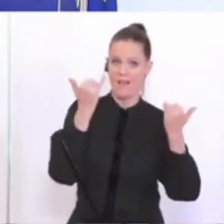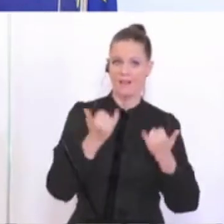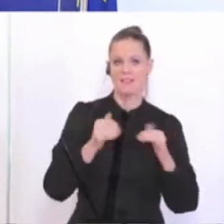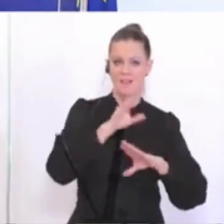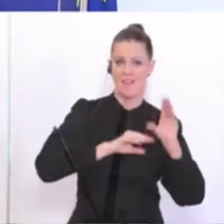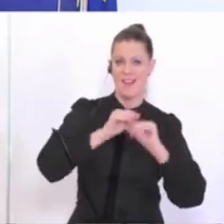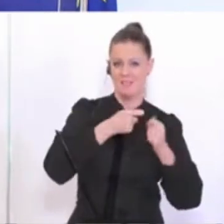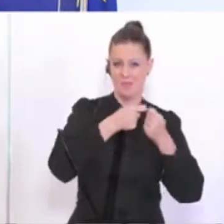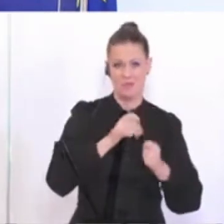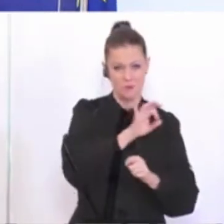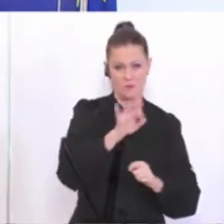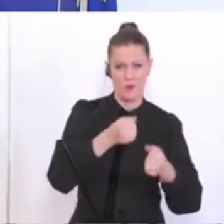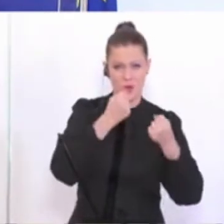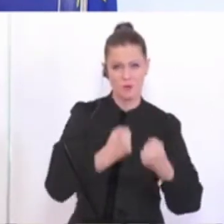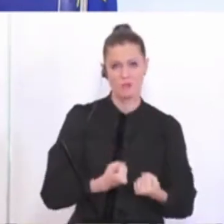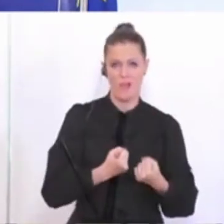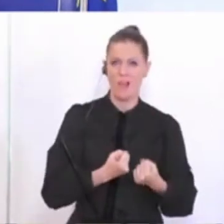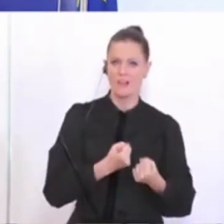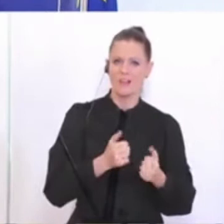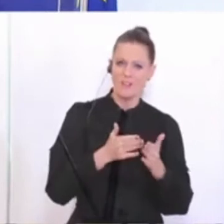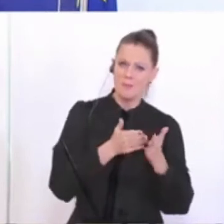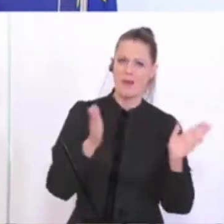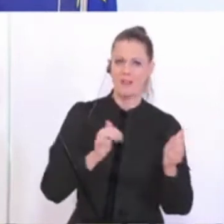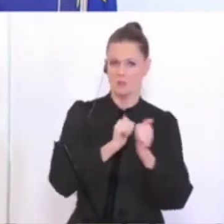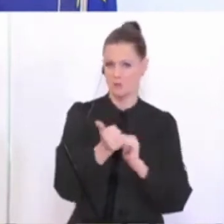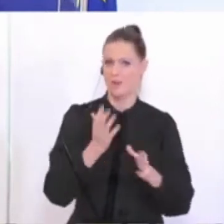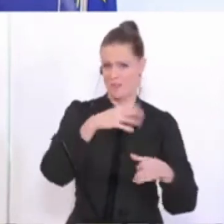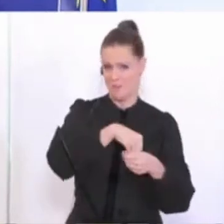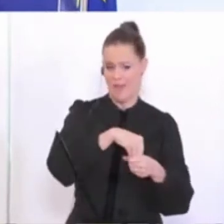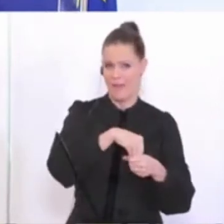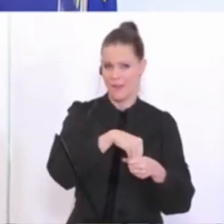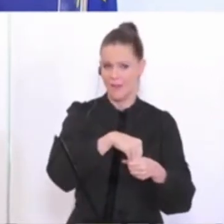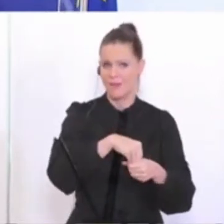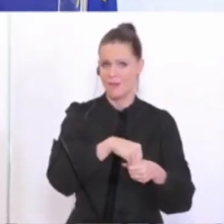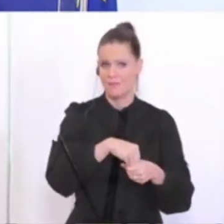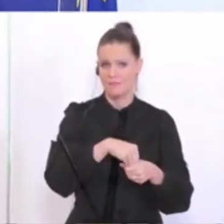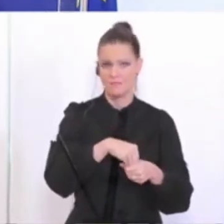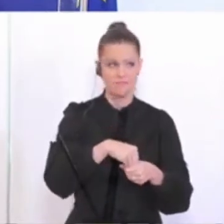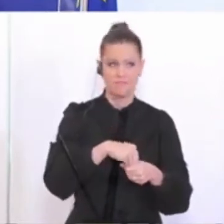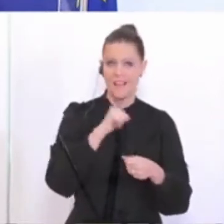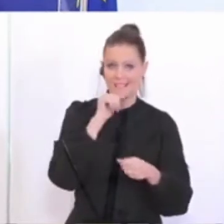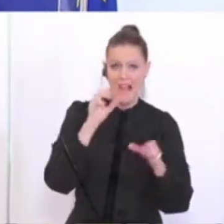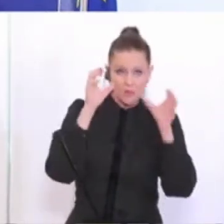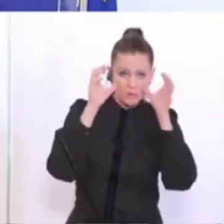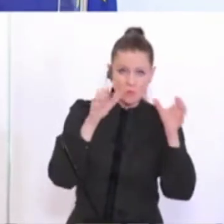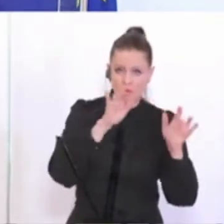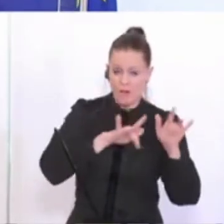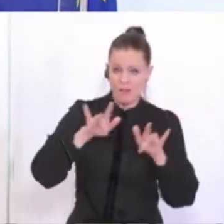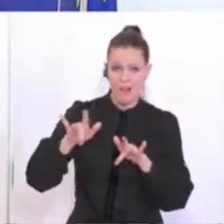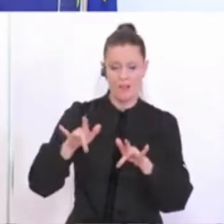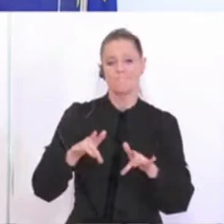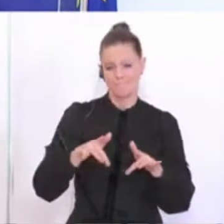Vereinsmitgliedern schwer, wenn sie im Breitensport sind, dass es dann ohne Zuschauer die sportliche Aktivität